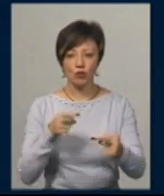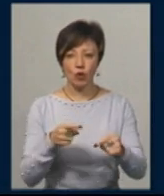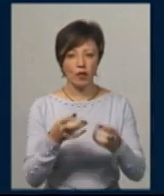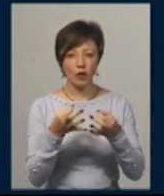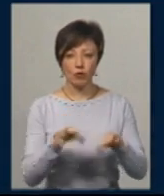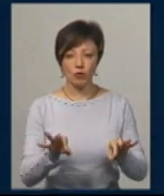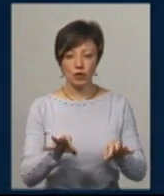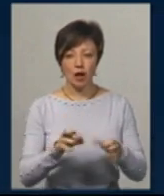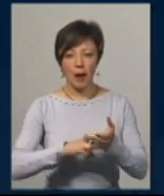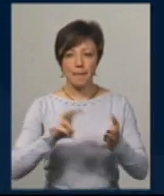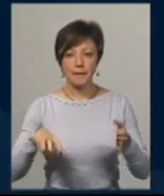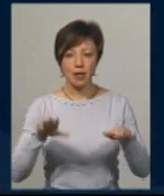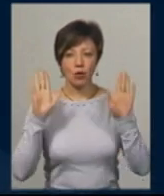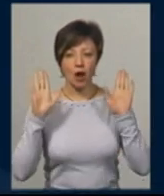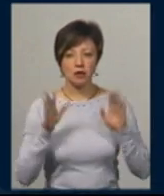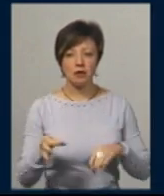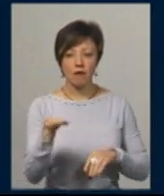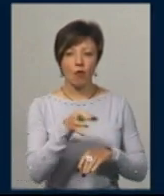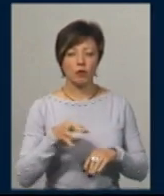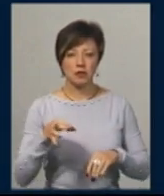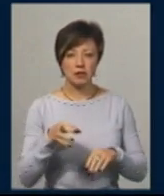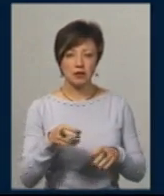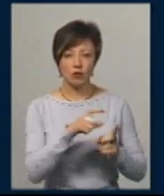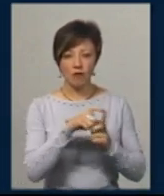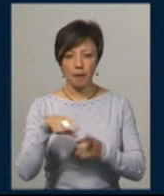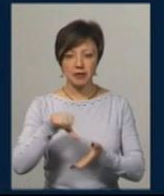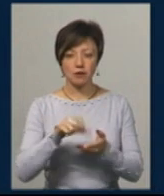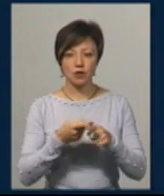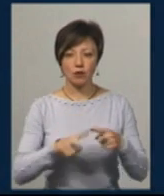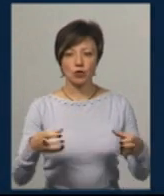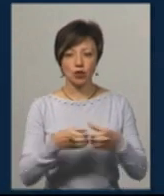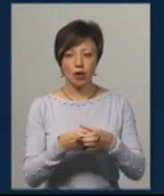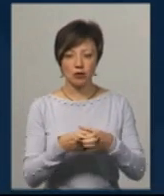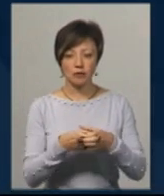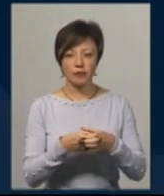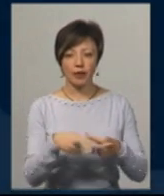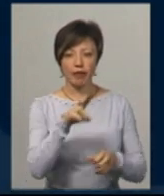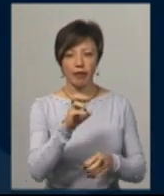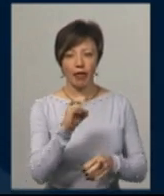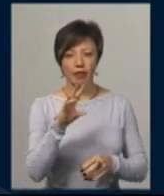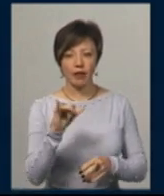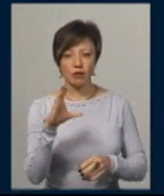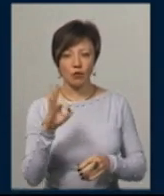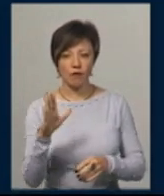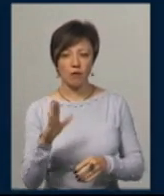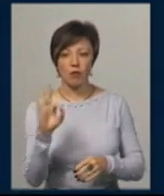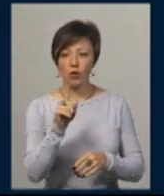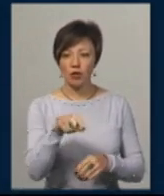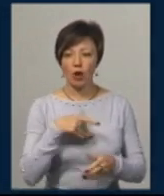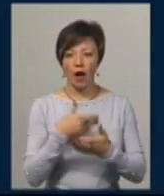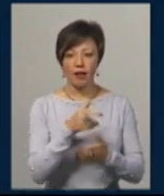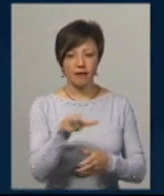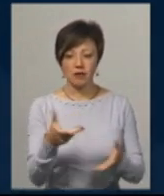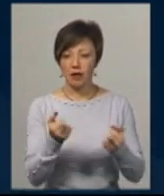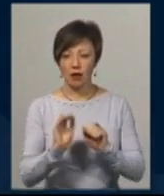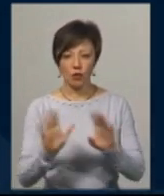недопущення капітуляції в області. За словами представника вказаного штабу Єгора Денісова, у тексті йдеться про те, що активісти